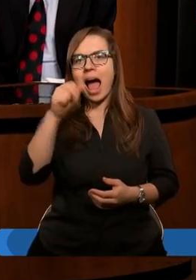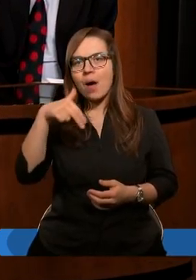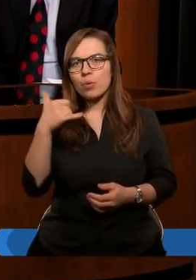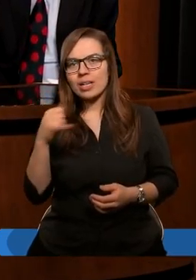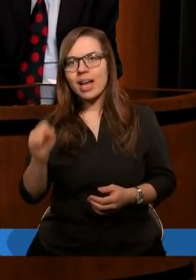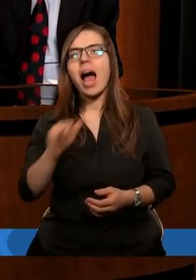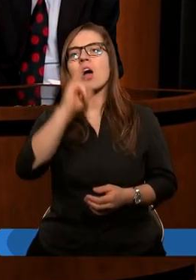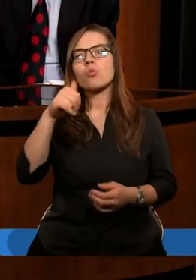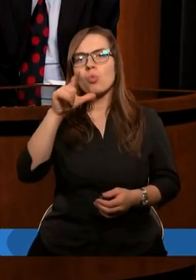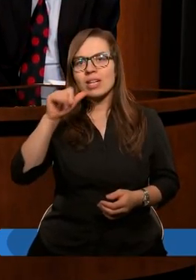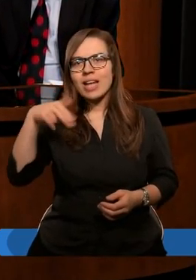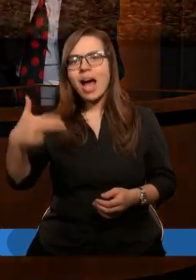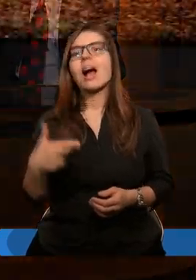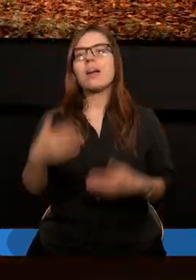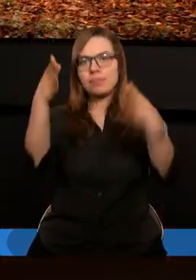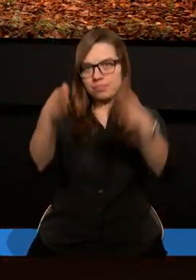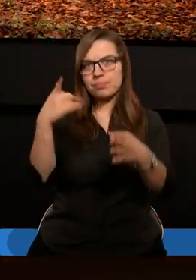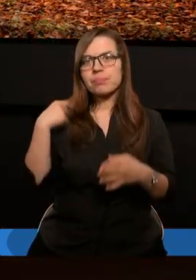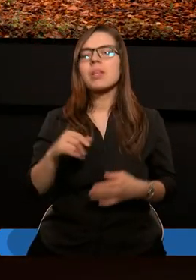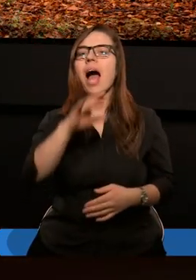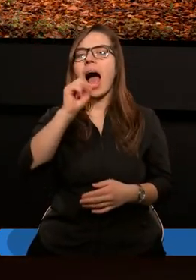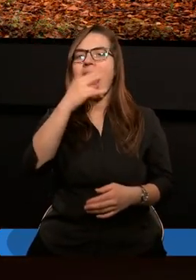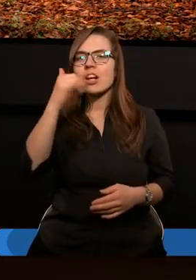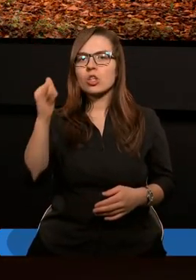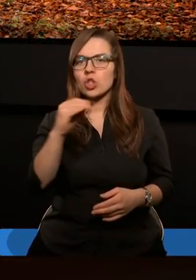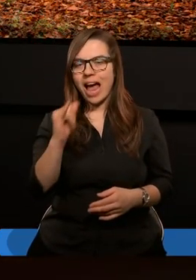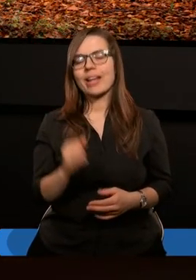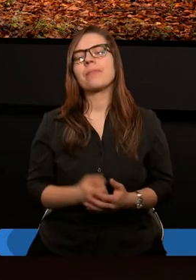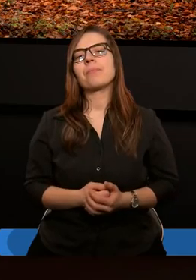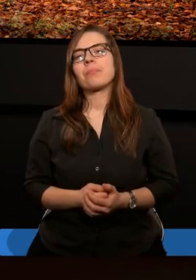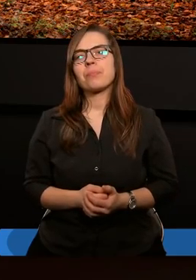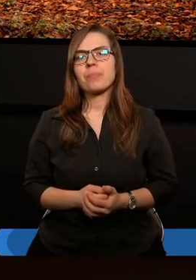Klaudia i Julian. A ja mam na imię Andrzej.